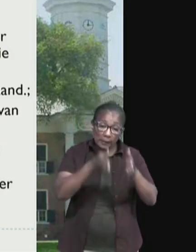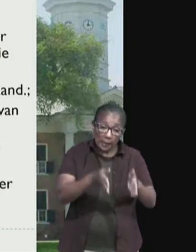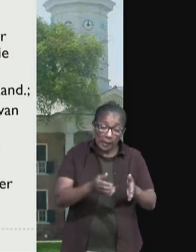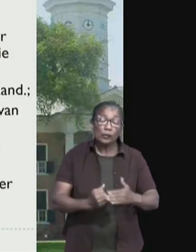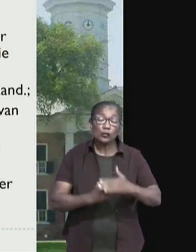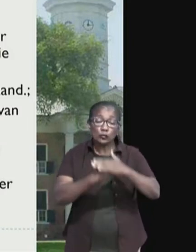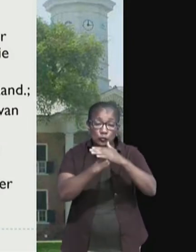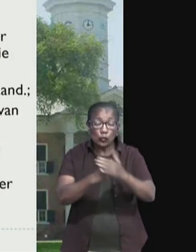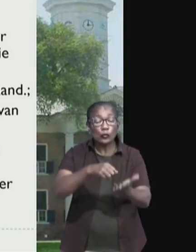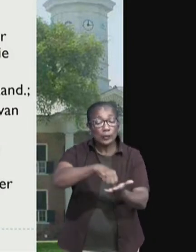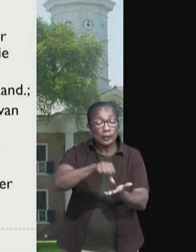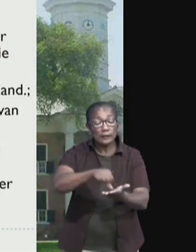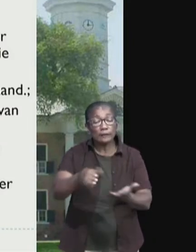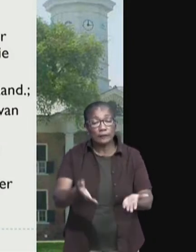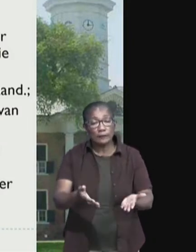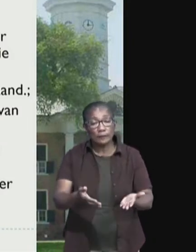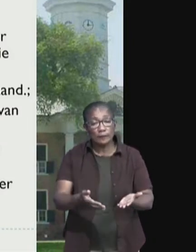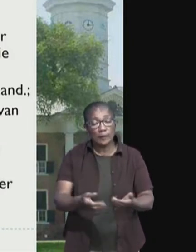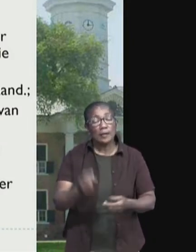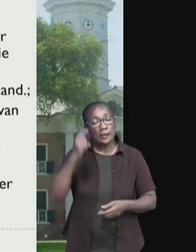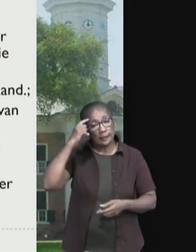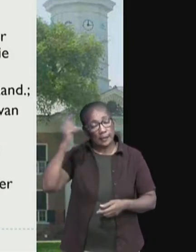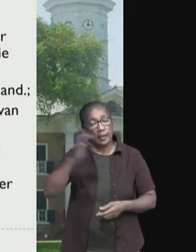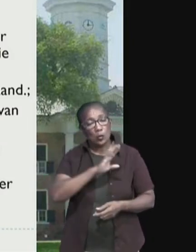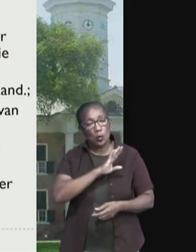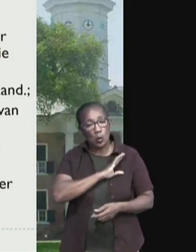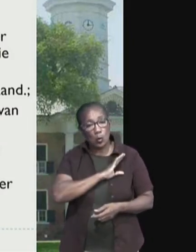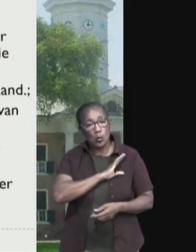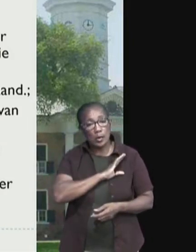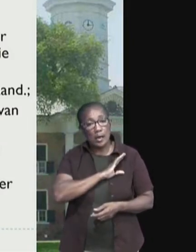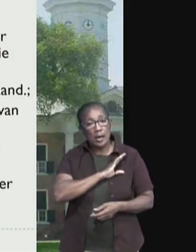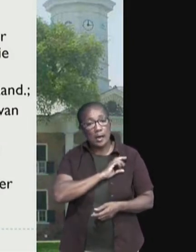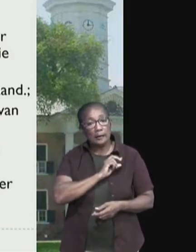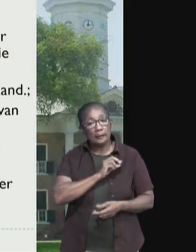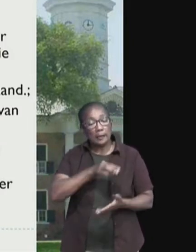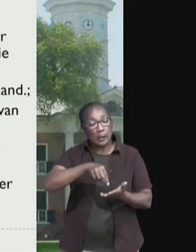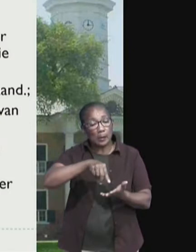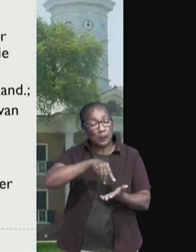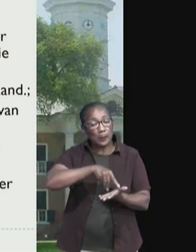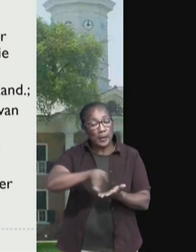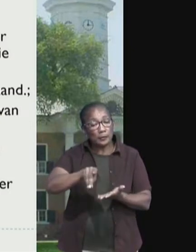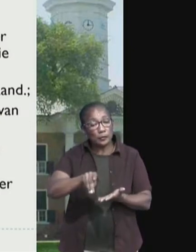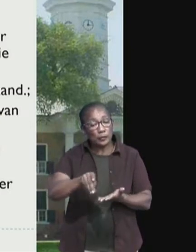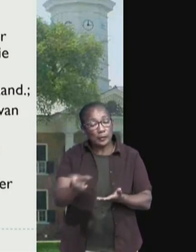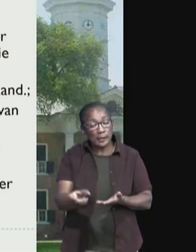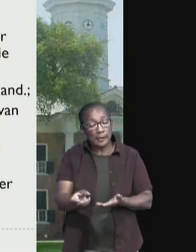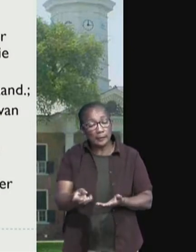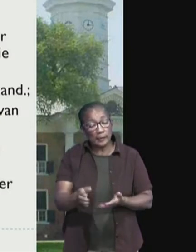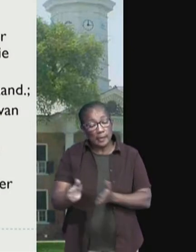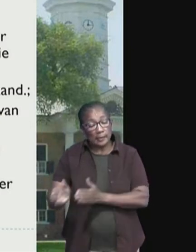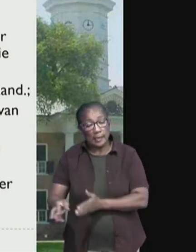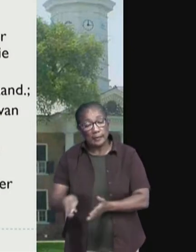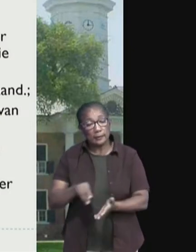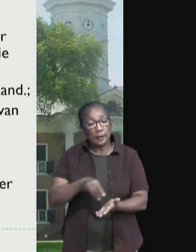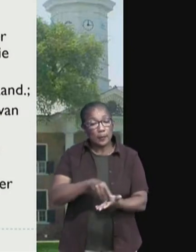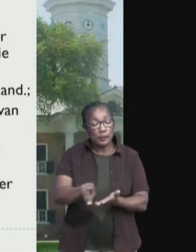geven. We denken ook aan de gepensioneerden. Naast de pensioenen